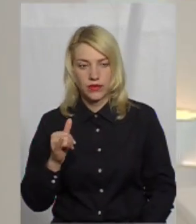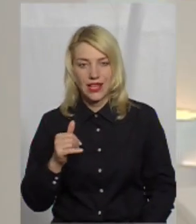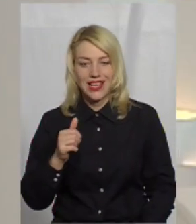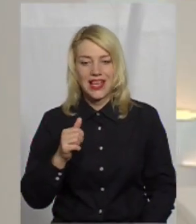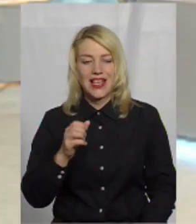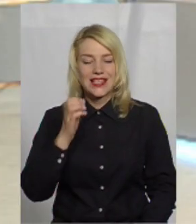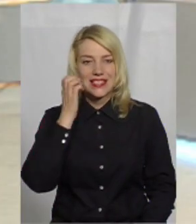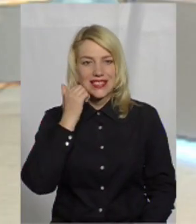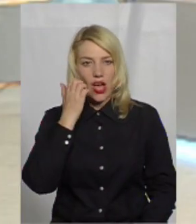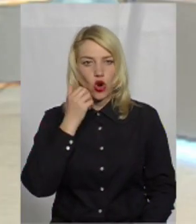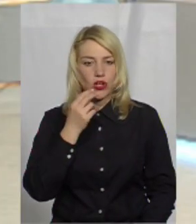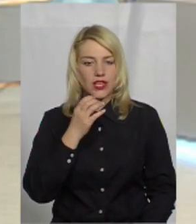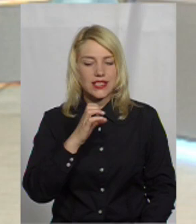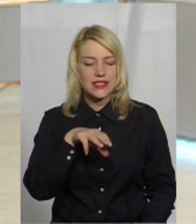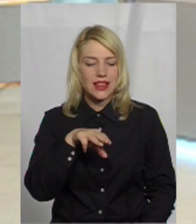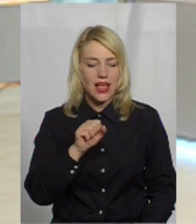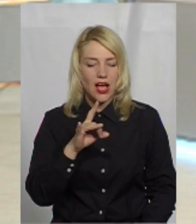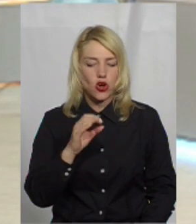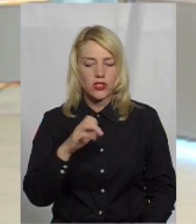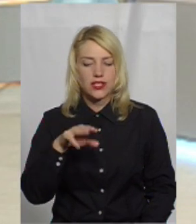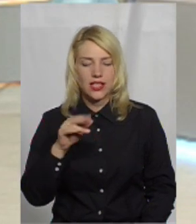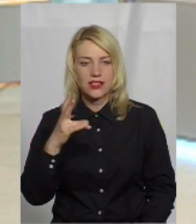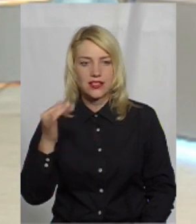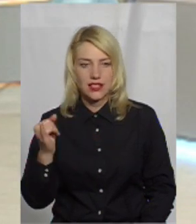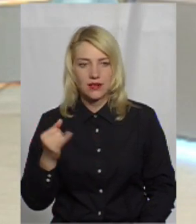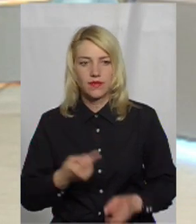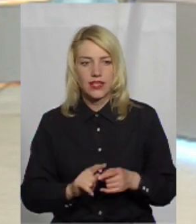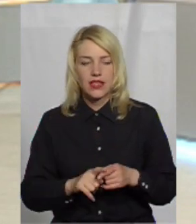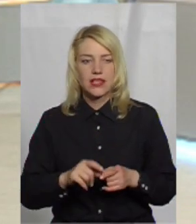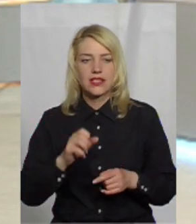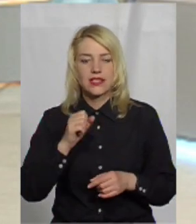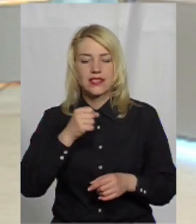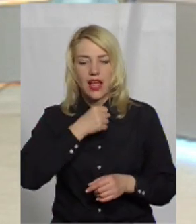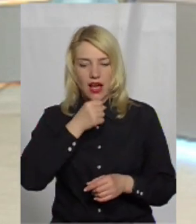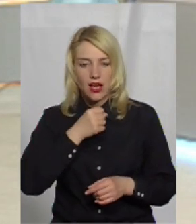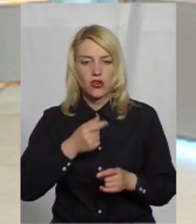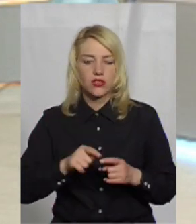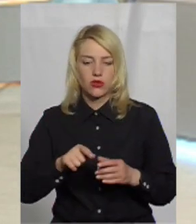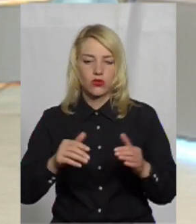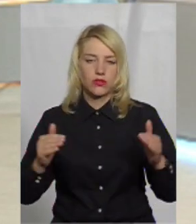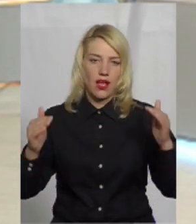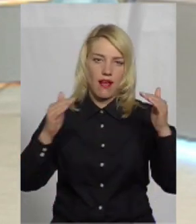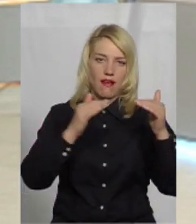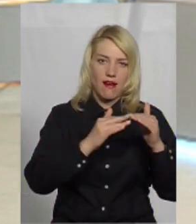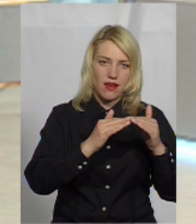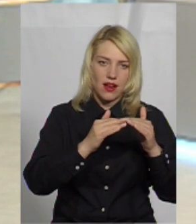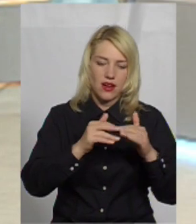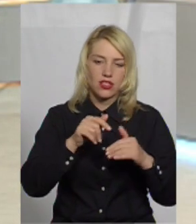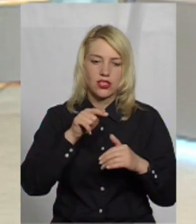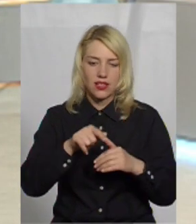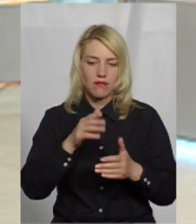вони зазвичайші і так, що отак сидить староста, це прибудоване приміщення, тут гараж, там прицеп з